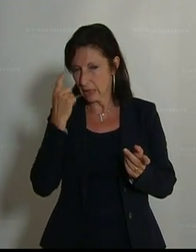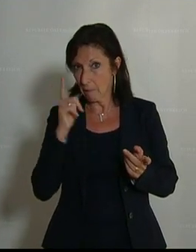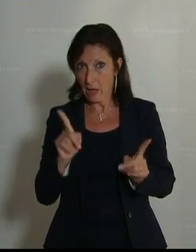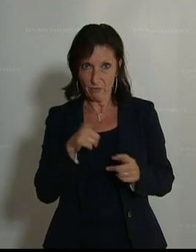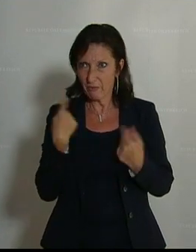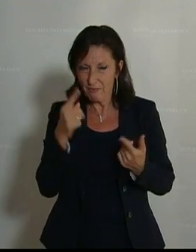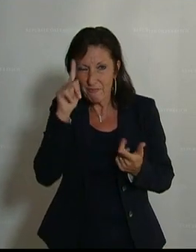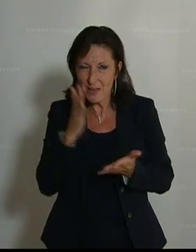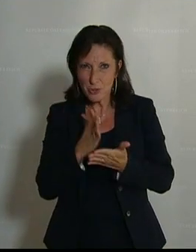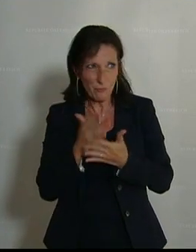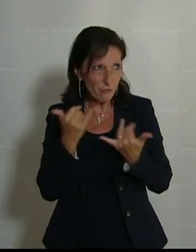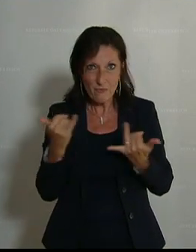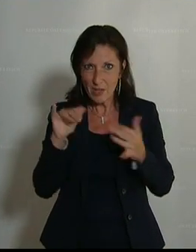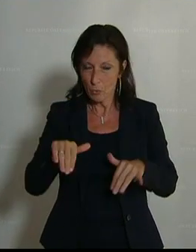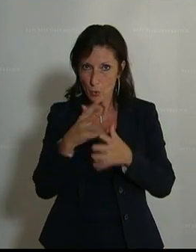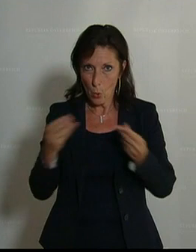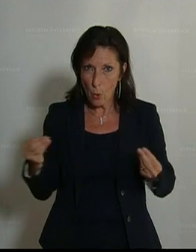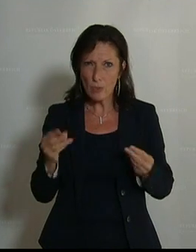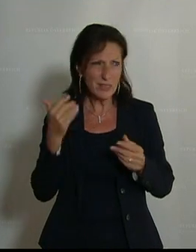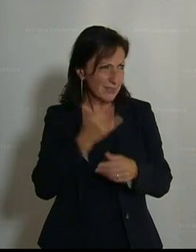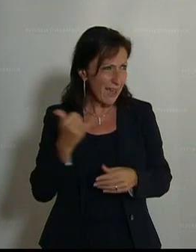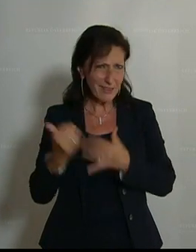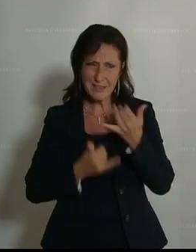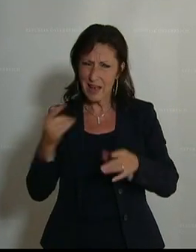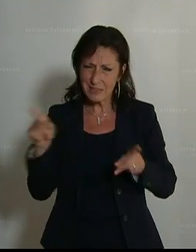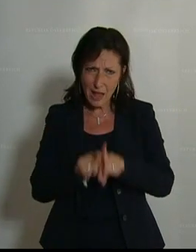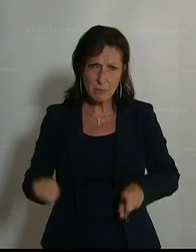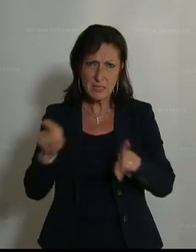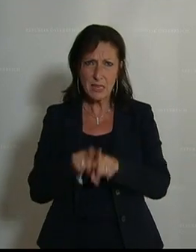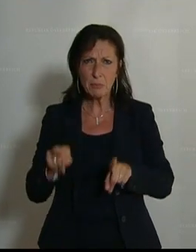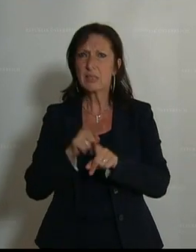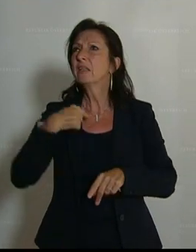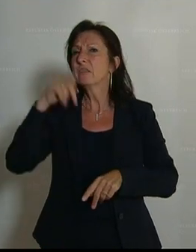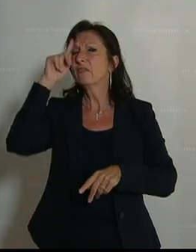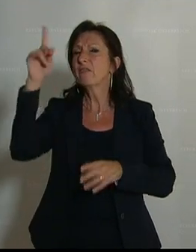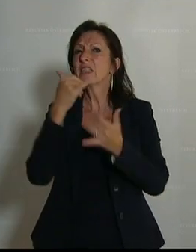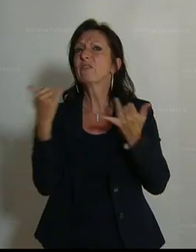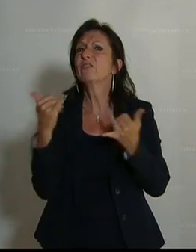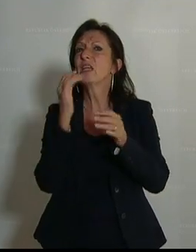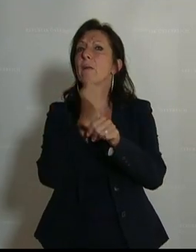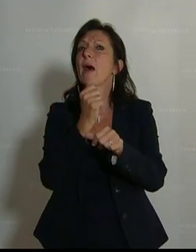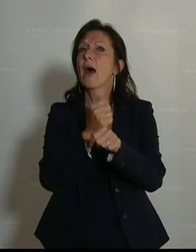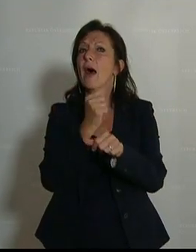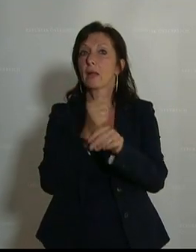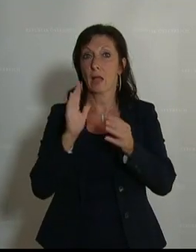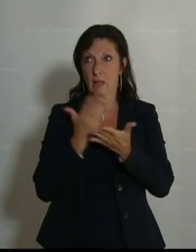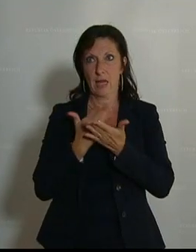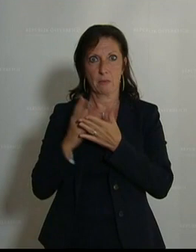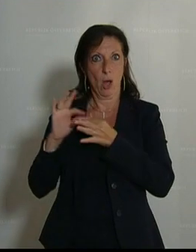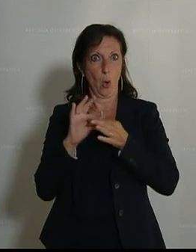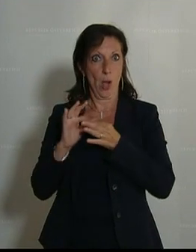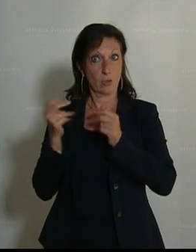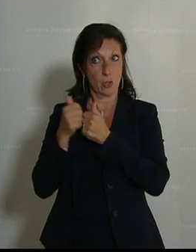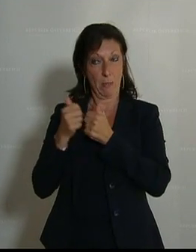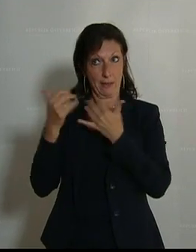Wir kennen ja alle die Hebel, wir sagen uns das vor, jedes Jahr aufs Neue. Weil wir wissen, wo wir ansetzen müssen, sind wir auch mit dem Koalitionspartner in aktuellen